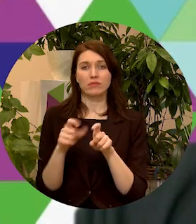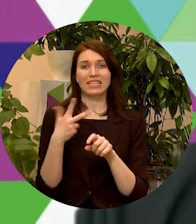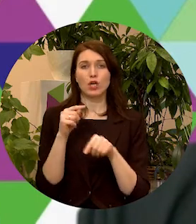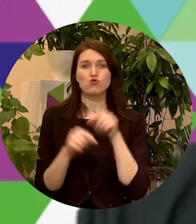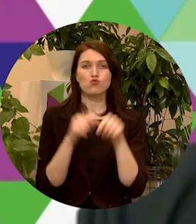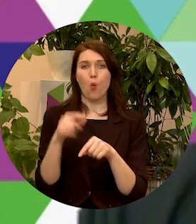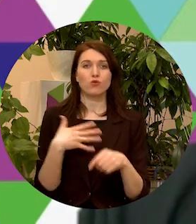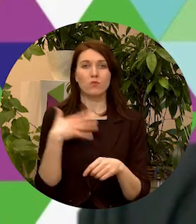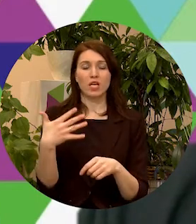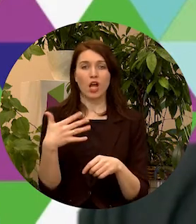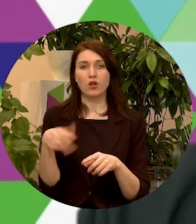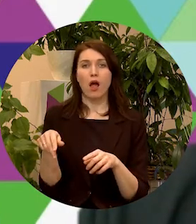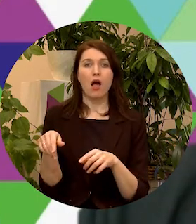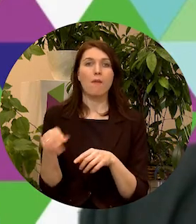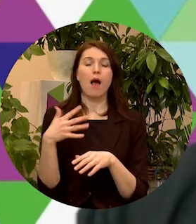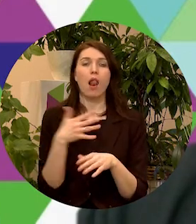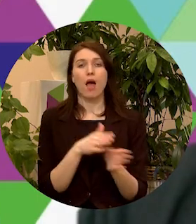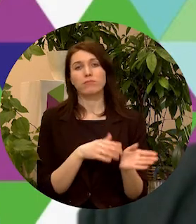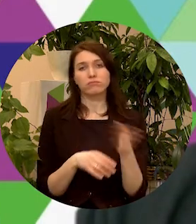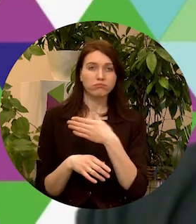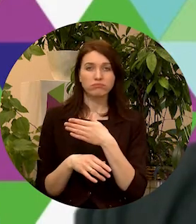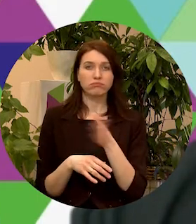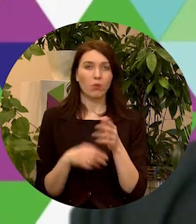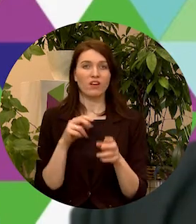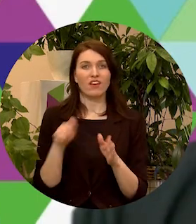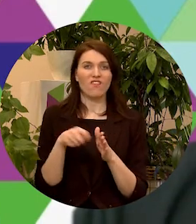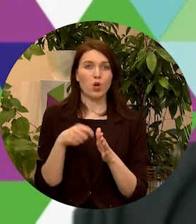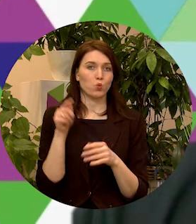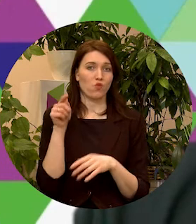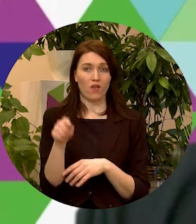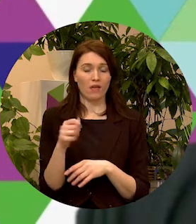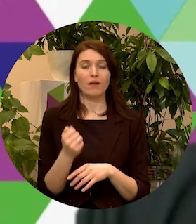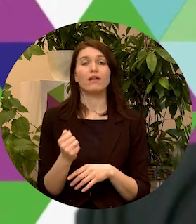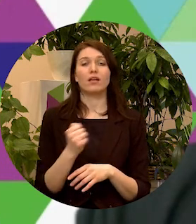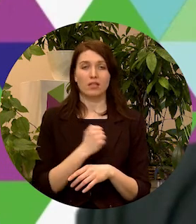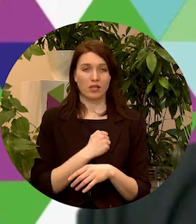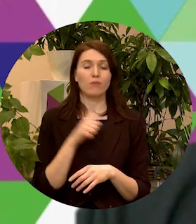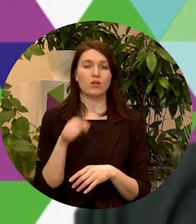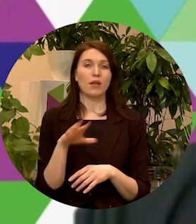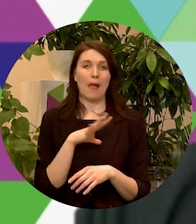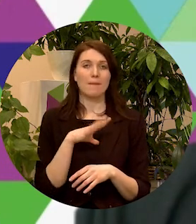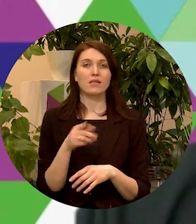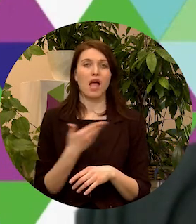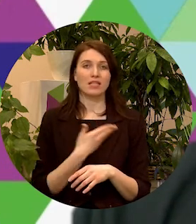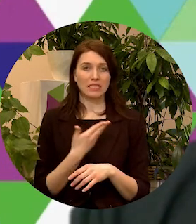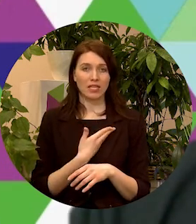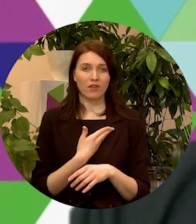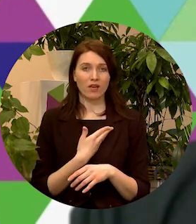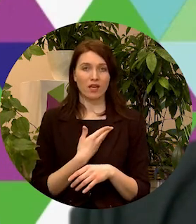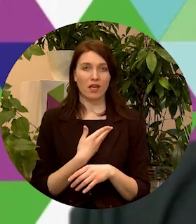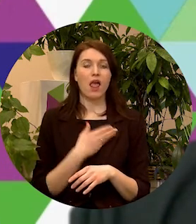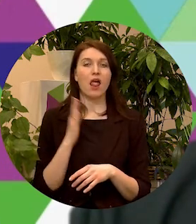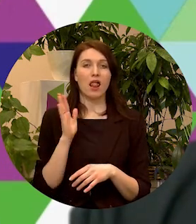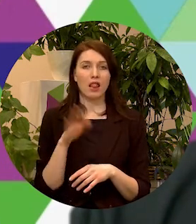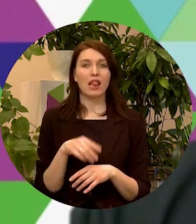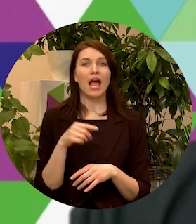soļus uz priekšu, pagriežas labi un ir virtuvē. Un, diemžēl, tāda arī bija tā dzīve. Un, lai